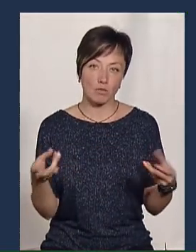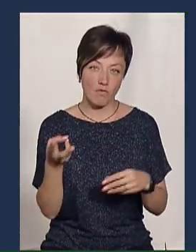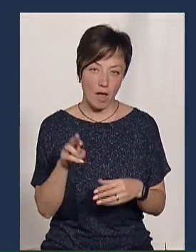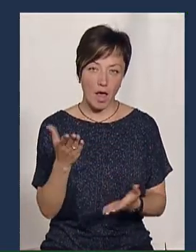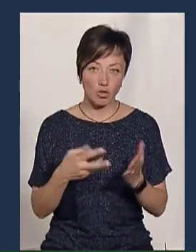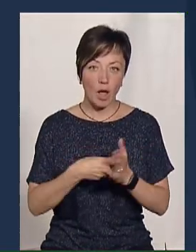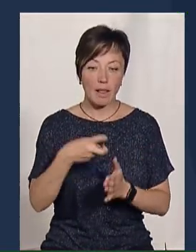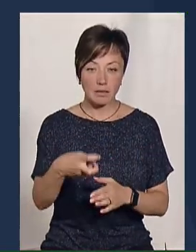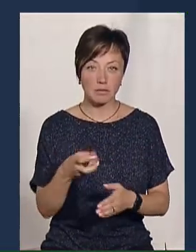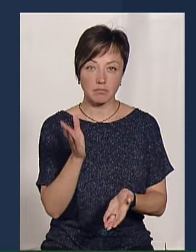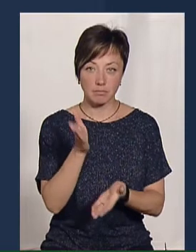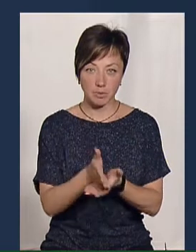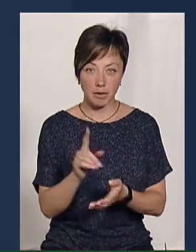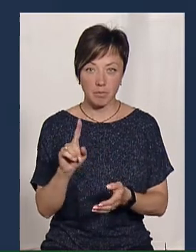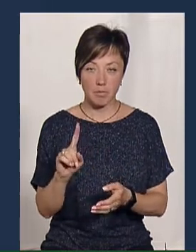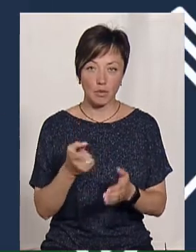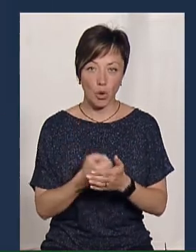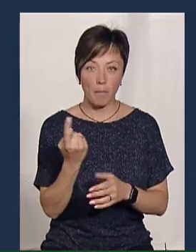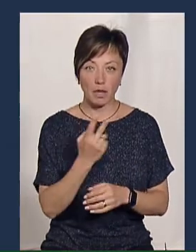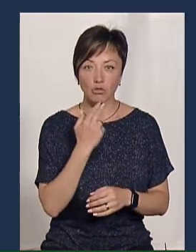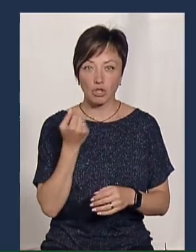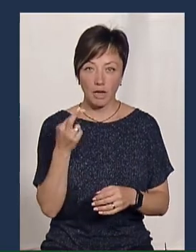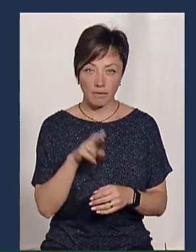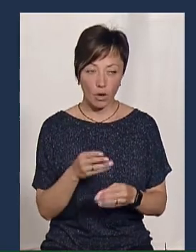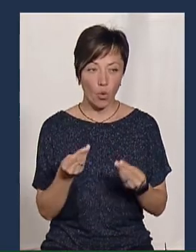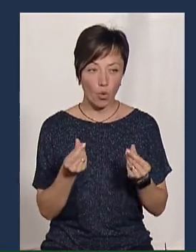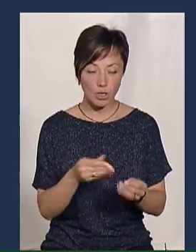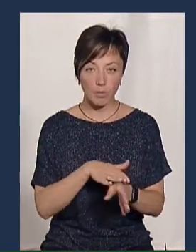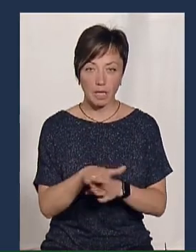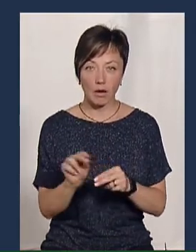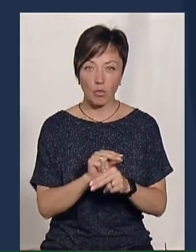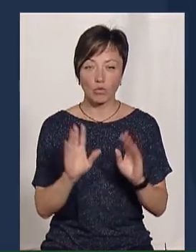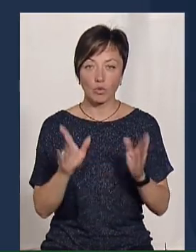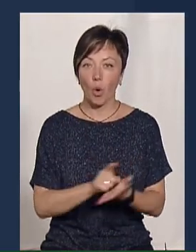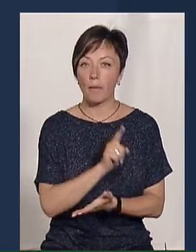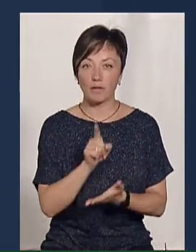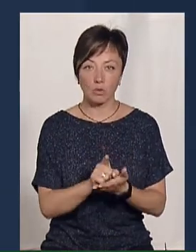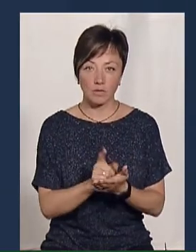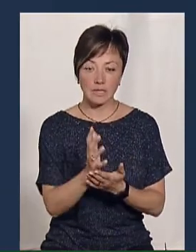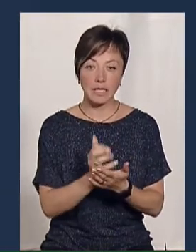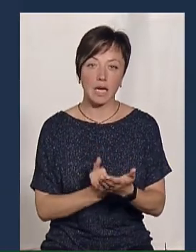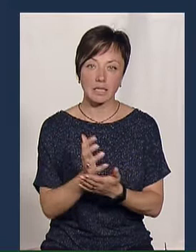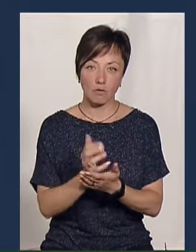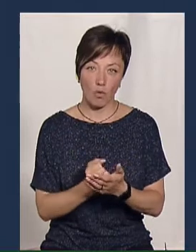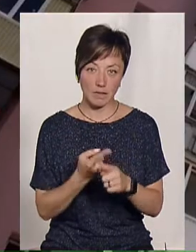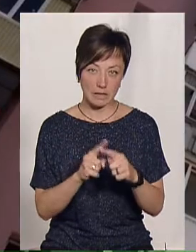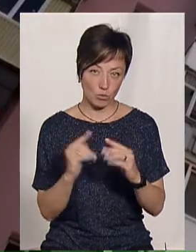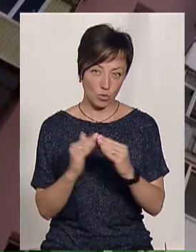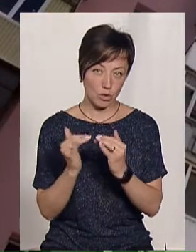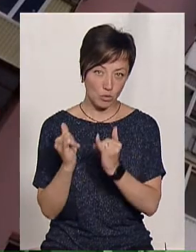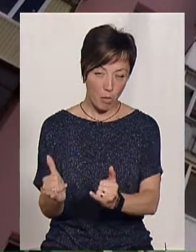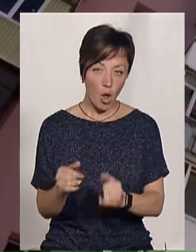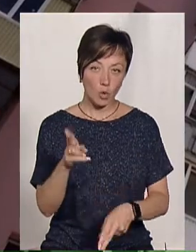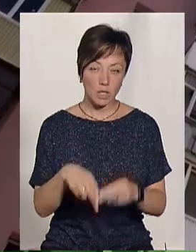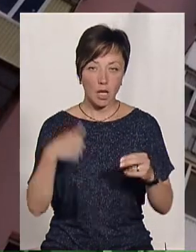Якщо цей лист буде адресований до 1 червня поточного року, то кошти на капітальний ремонт будуть обов'язково зарезервовані за цим будинком. І до